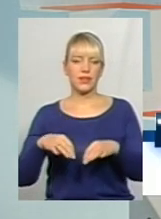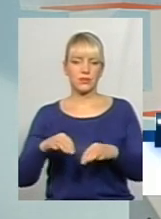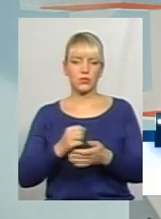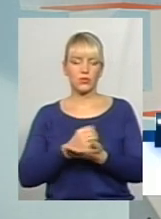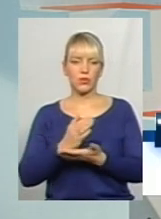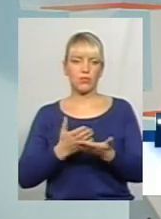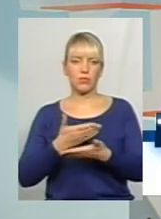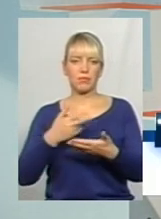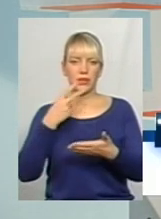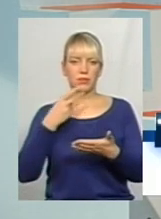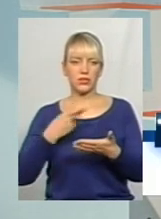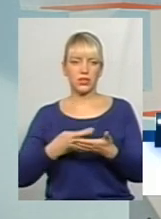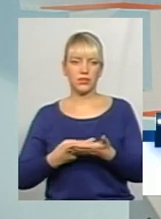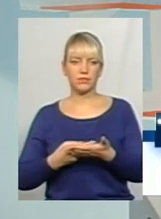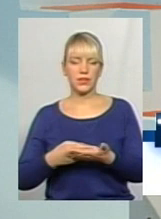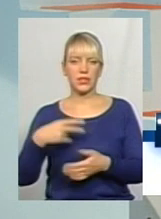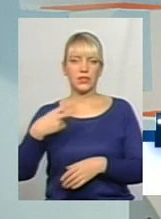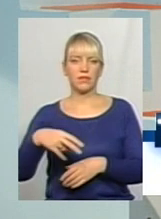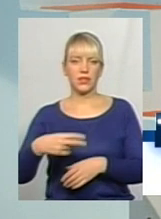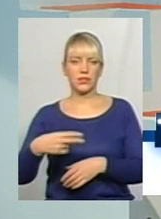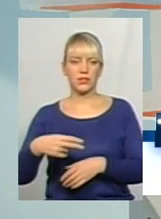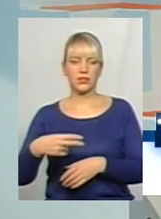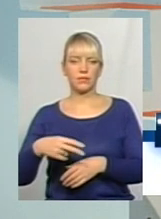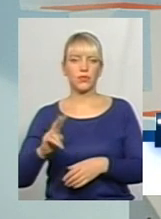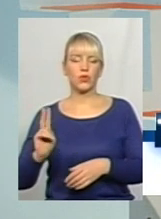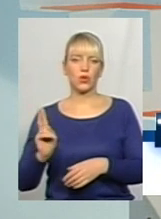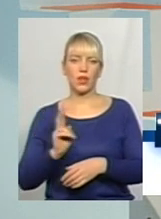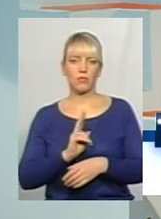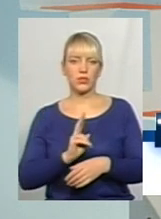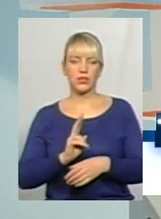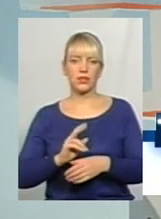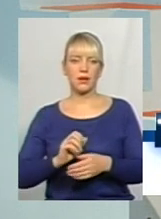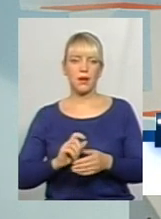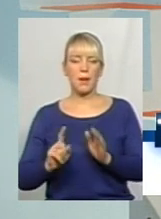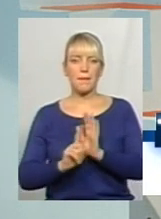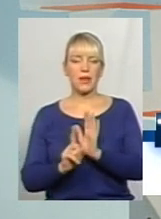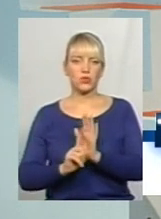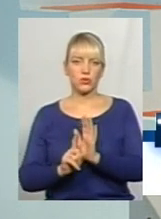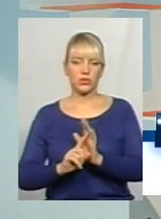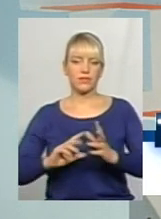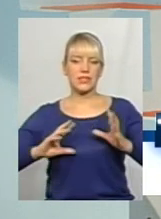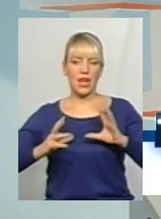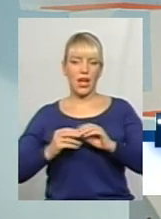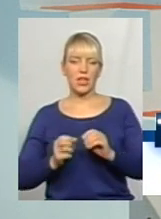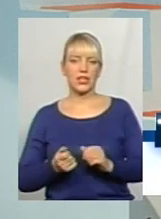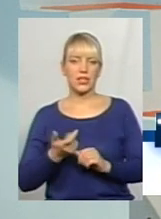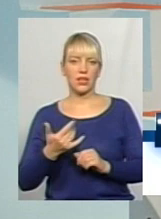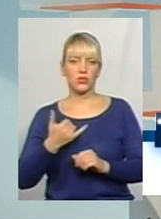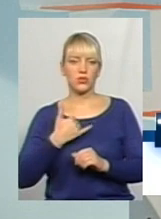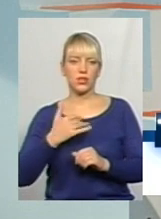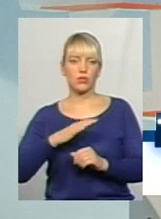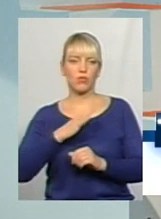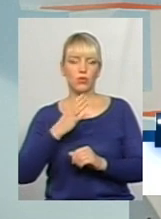передбачали 20 тролейбусних маршрутів. В загальної кількості в нас було до